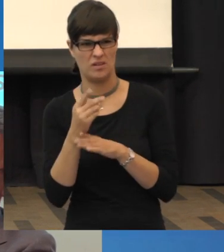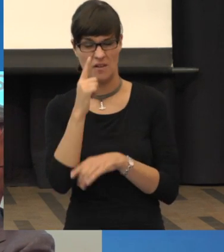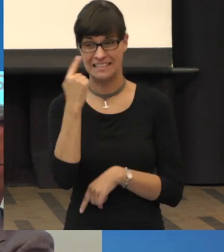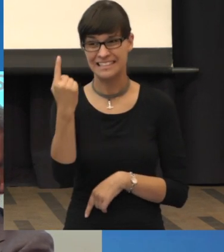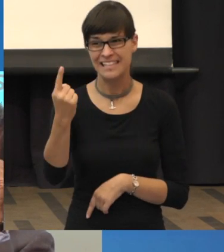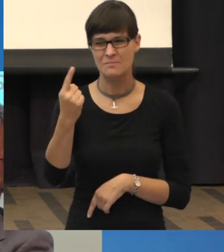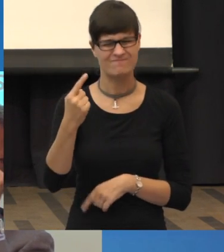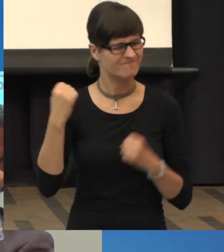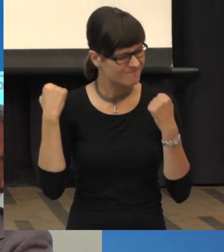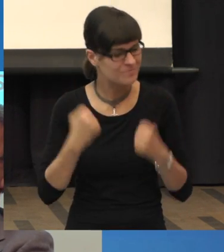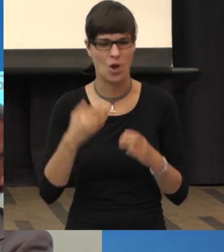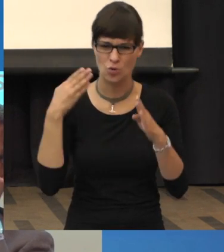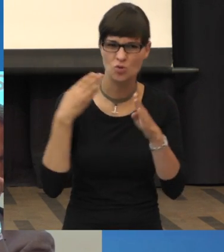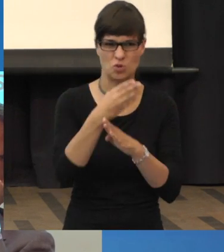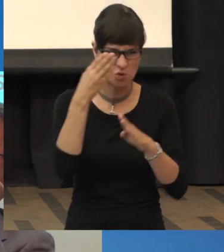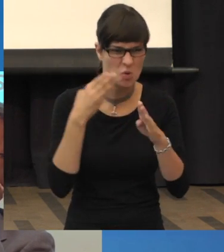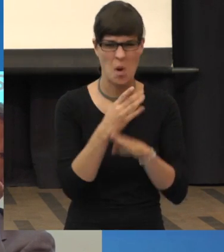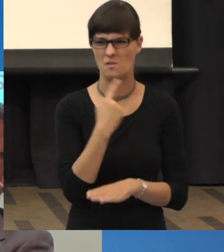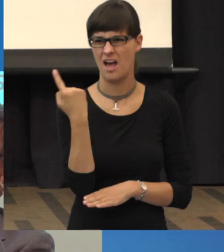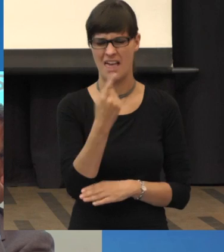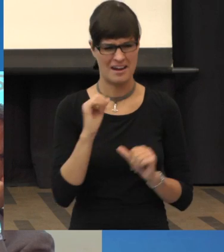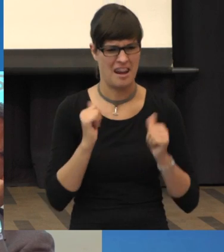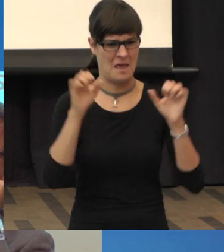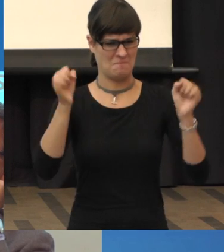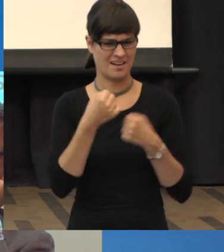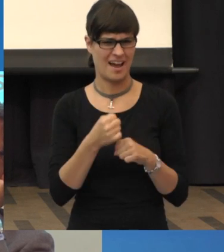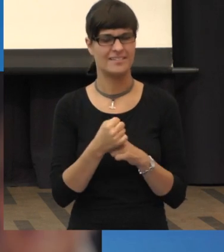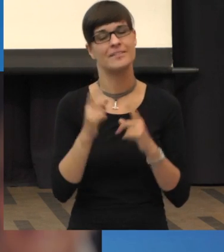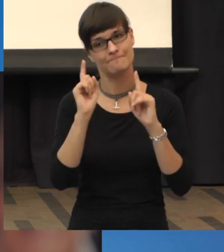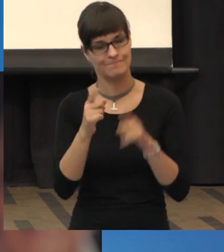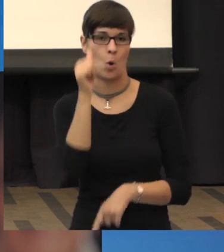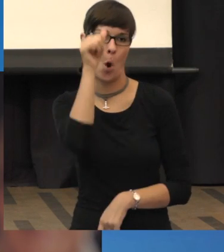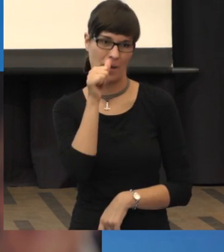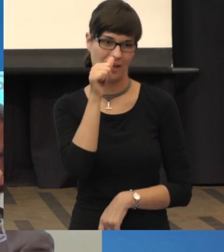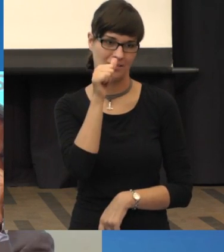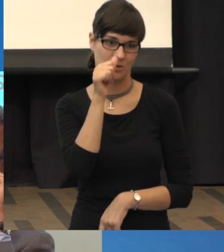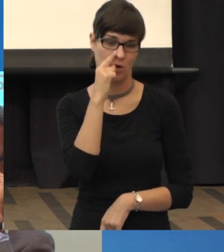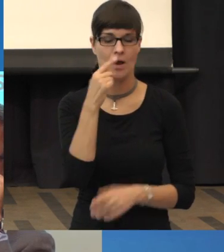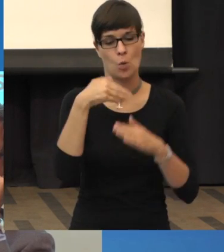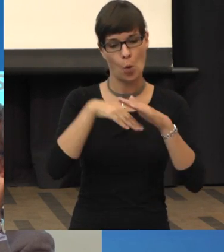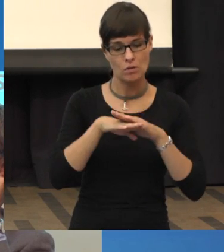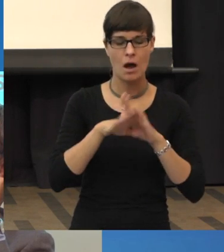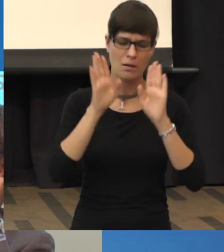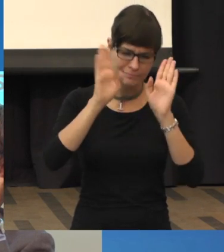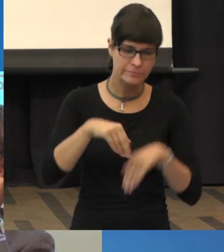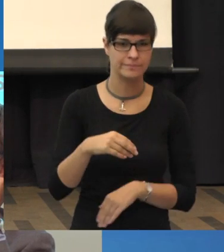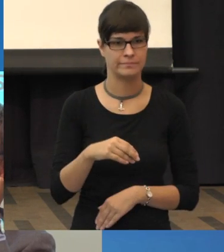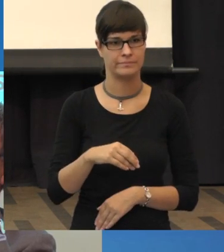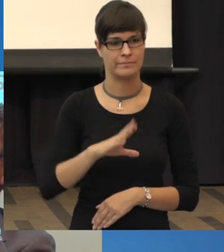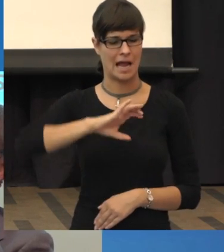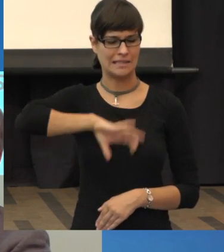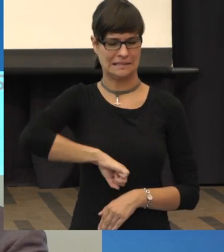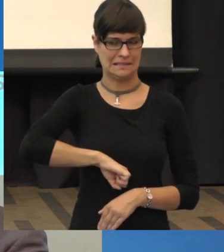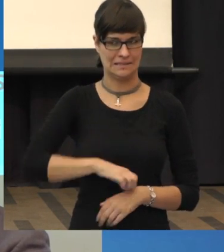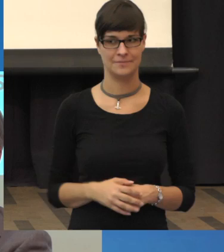stark gestört sind, dass Sie Ihr eigenes Leben nicht mehr führen können. Sonst würde ich mich nicht operieren lassen. Okay, danke. Ignorieren. Kann man denn gegen